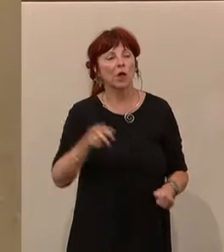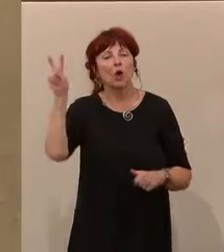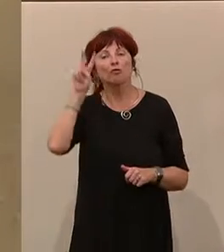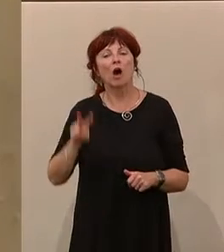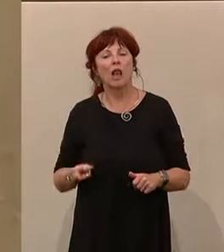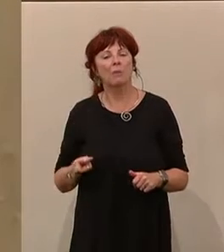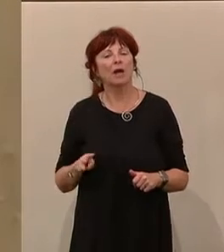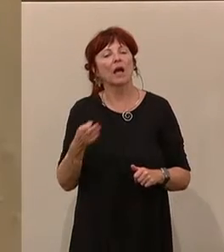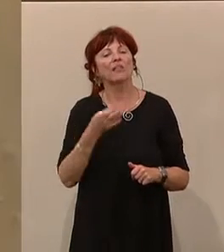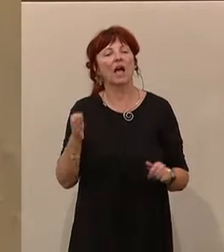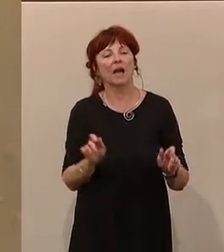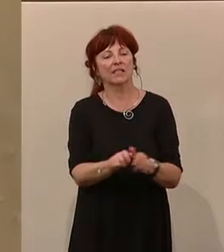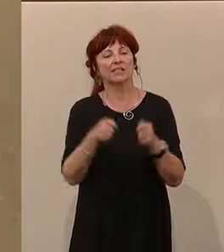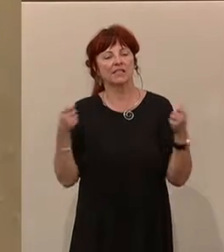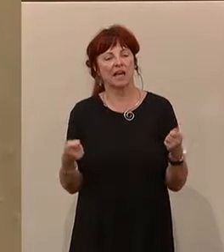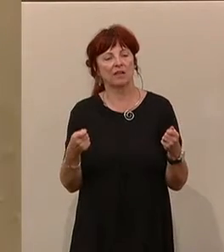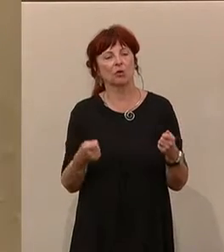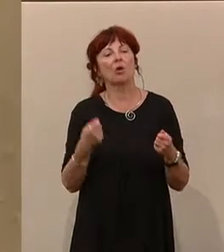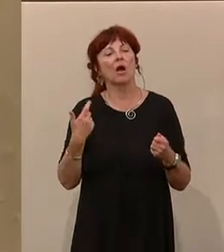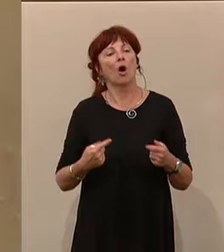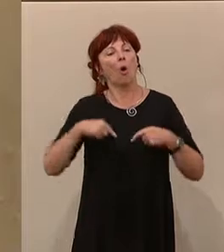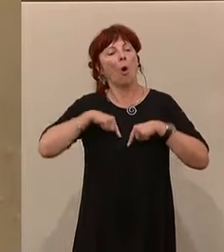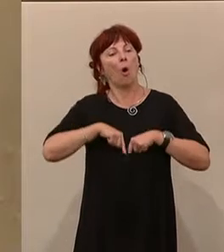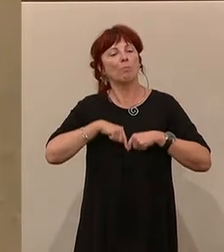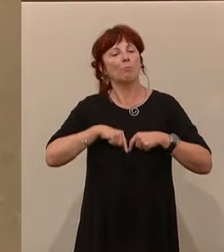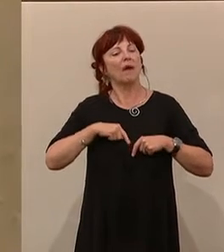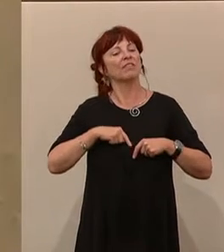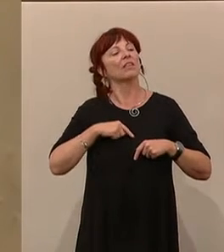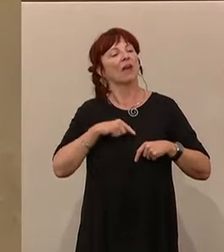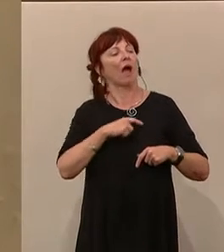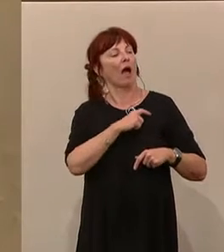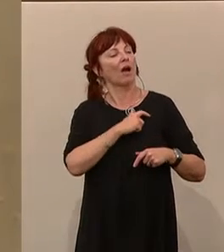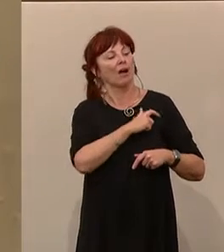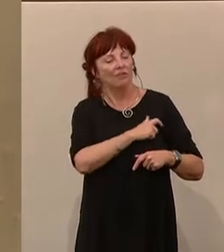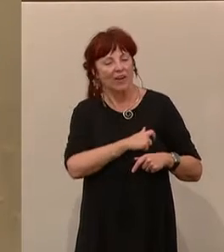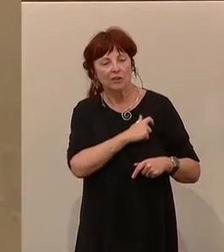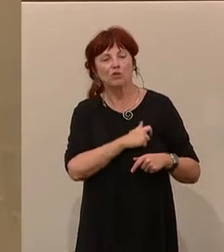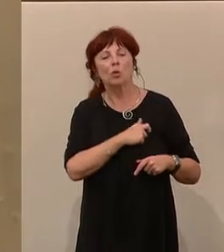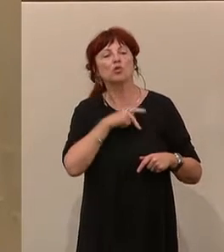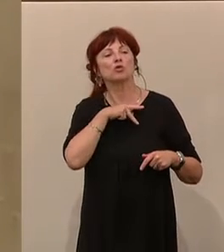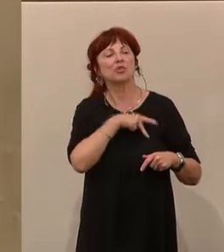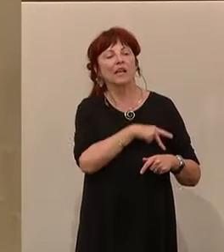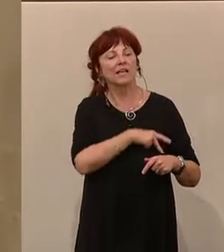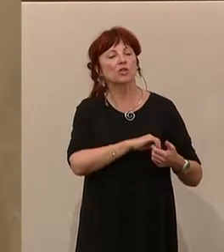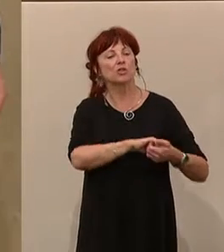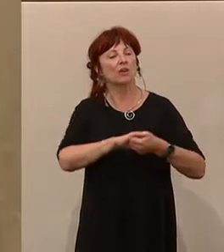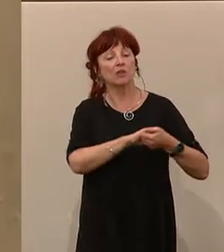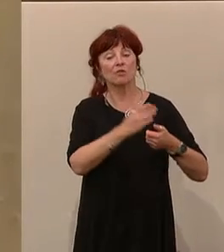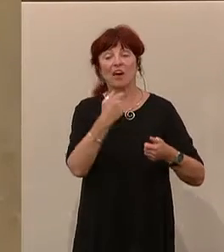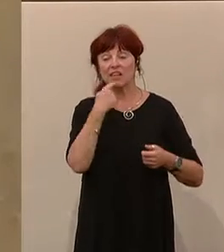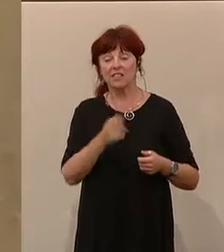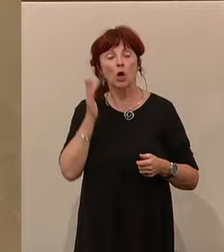Tageszeitung geschaltet, vom Obmann der Fraktion Sozialistische Gewerkschafter, der hier behauptet hat, um den künftigen